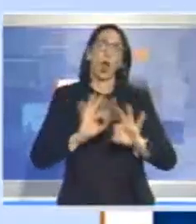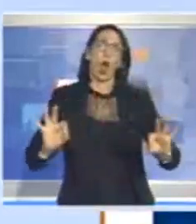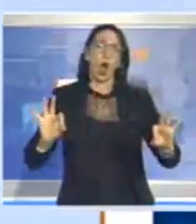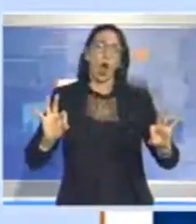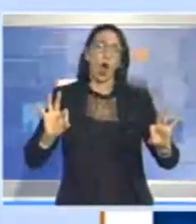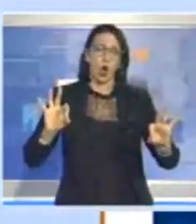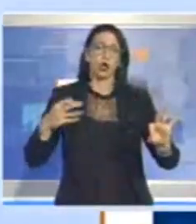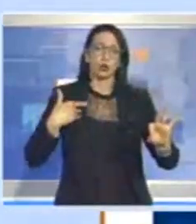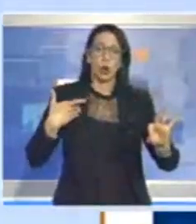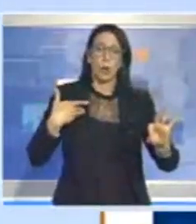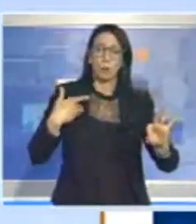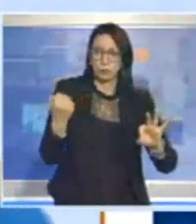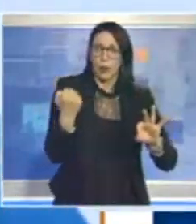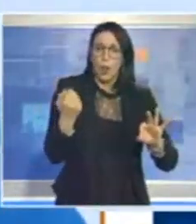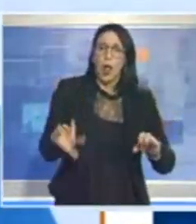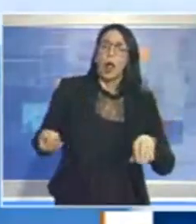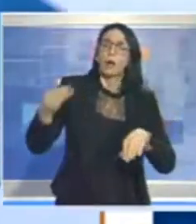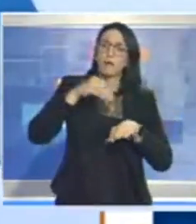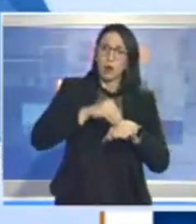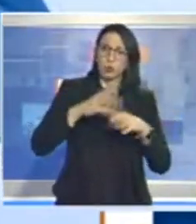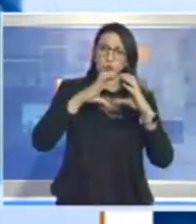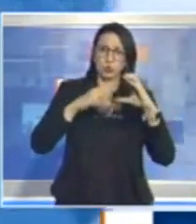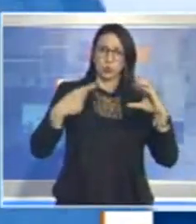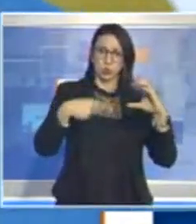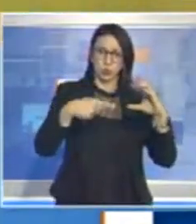potenziato e rafforzato queste strutture.